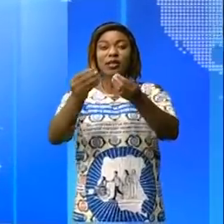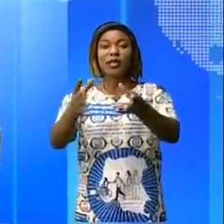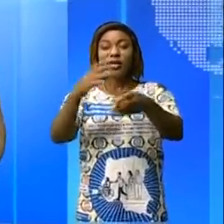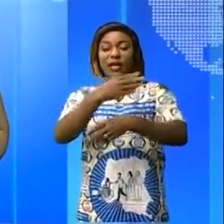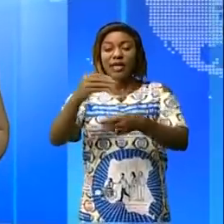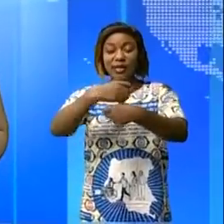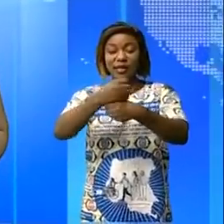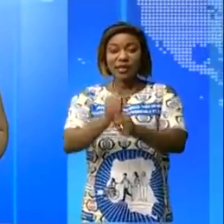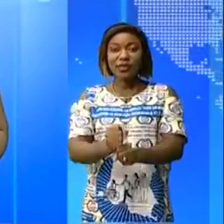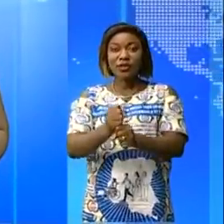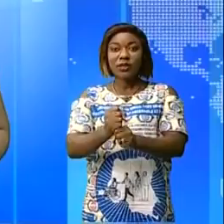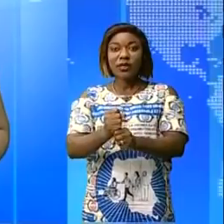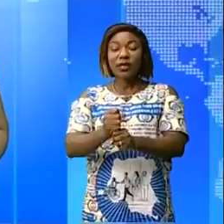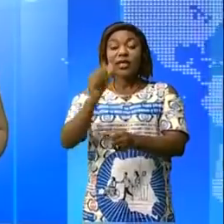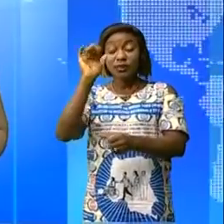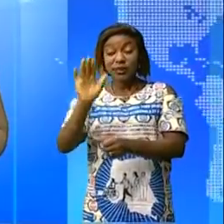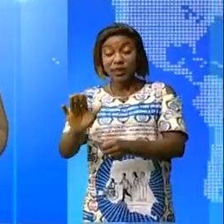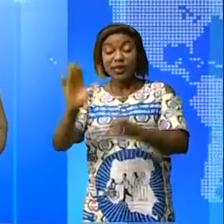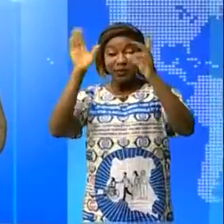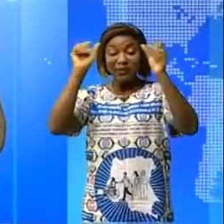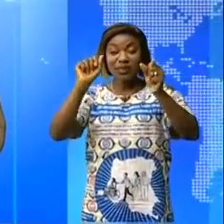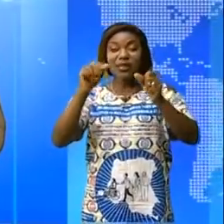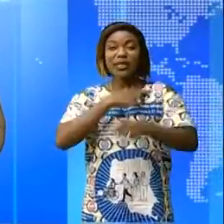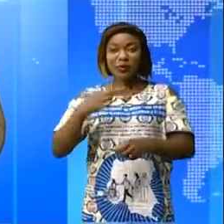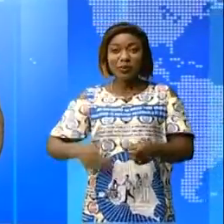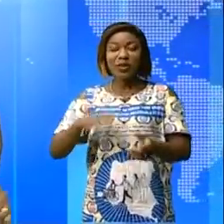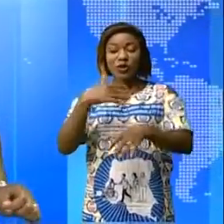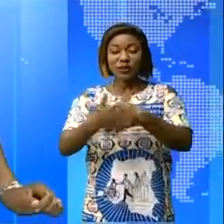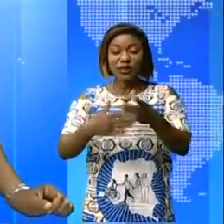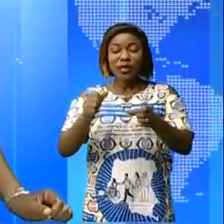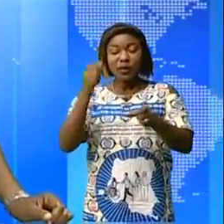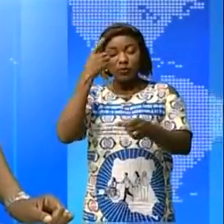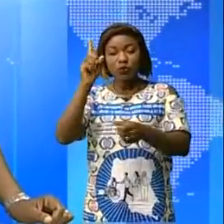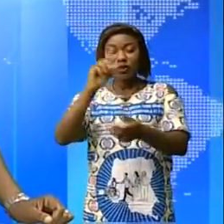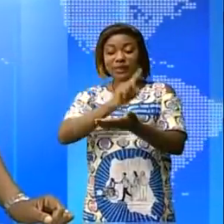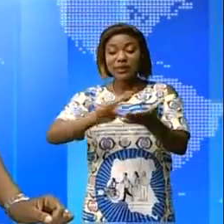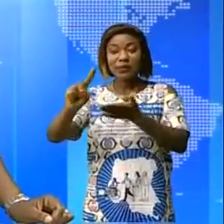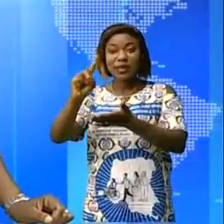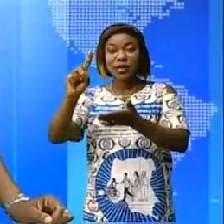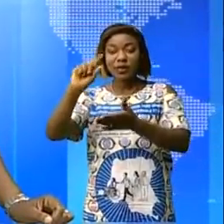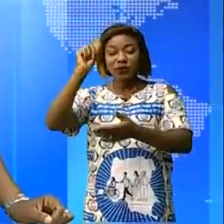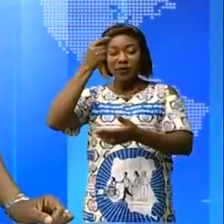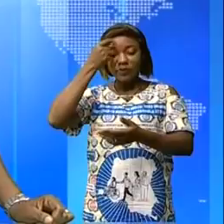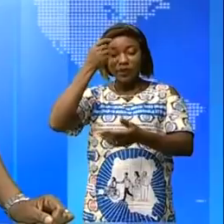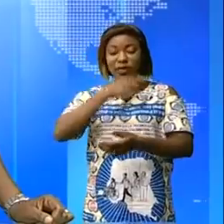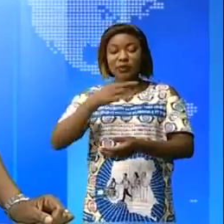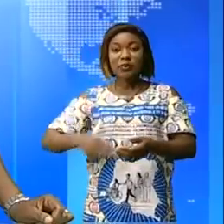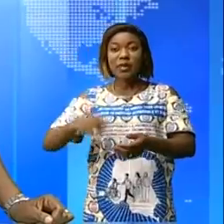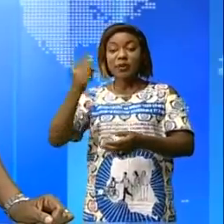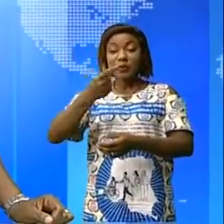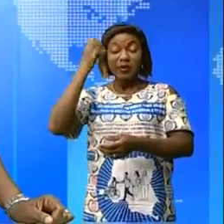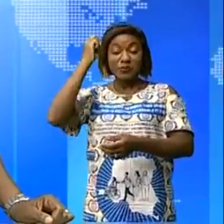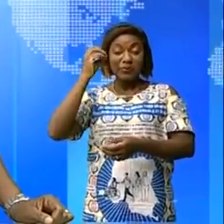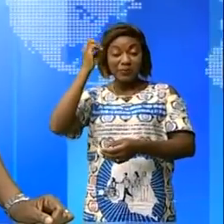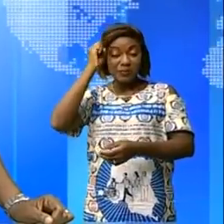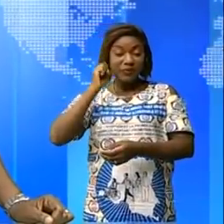création d'un dynamisme, c'est ce qu'attend le Président de la République avec le gouvernement de la République et dirige le Premier ministre Jean